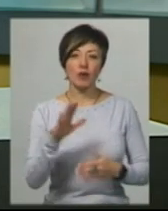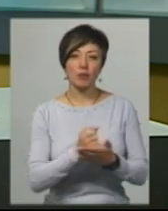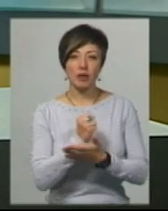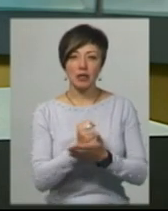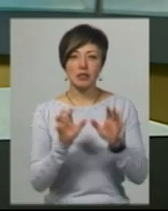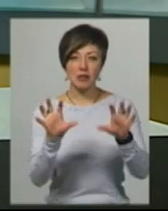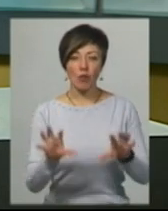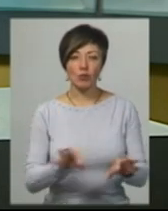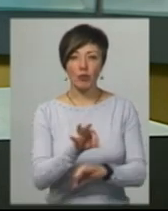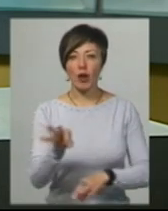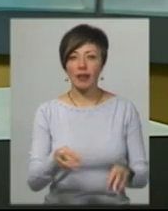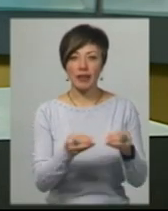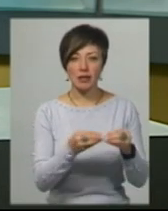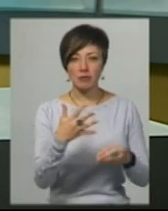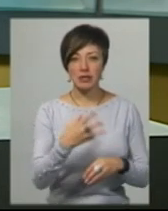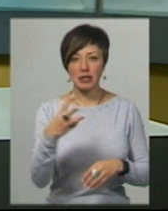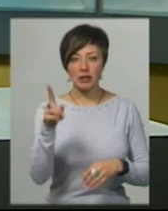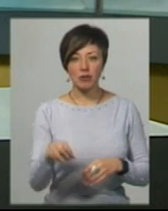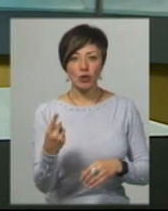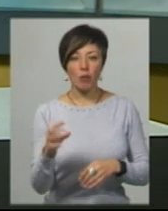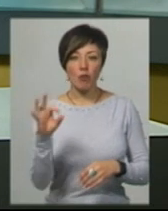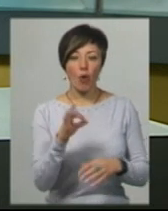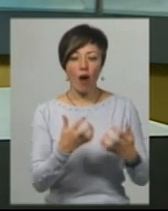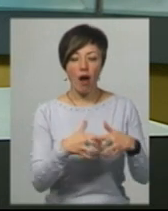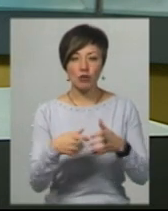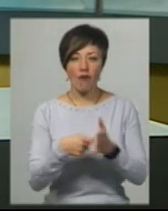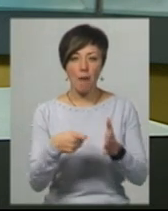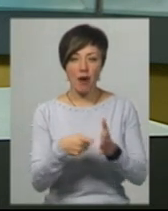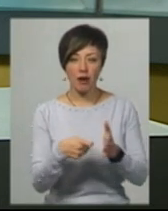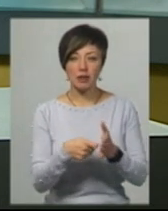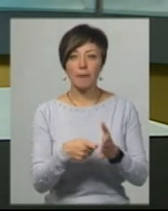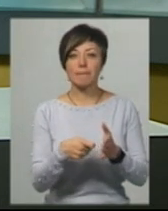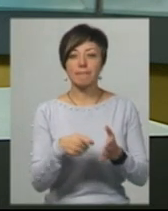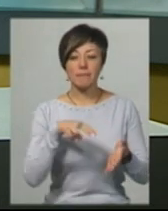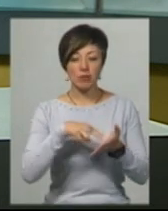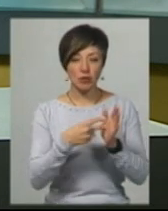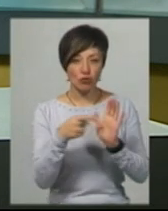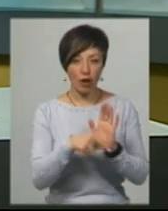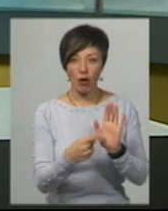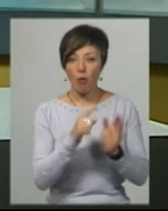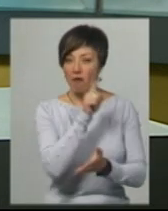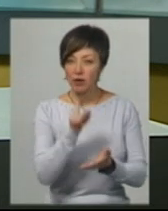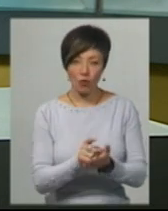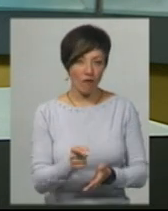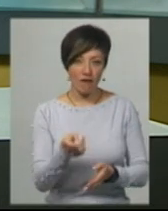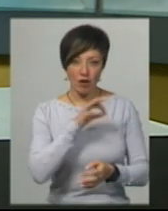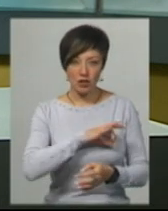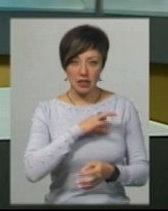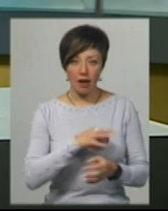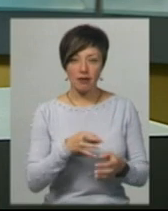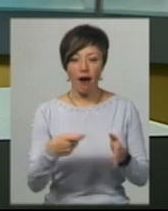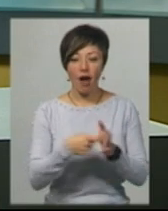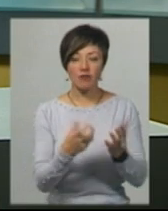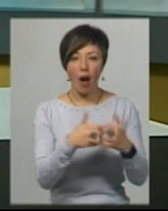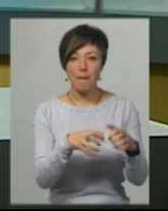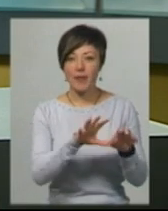законопроект 1053-1 про касові апарати, який передбачає обов'язкове використання касового апарату для всіх.